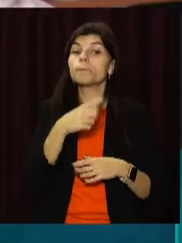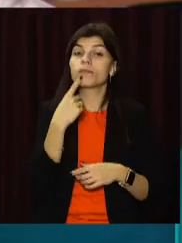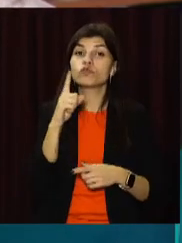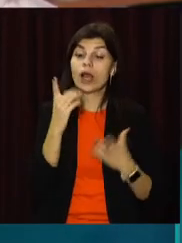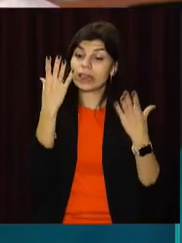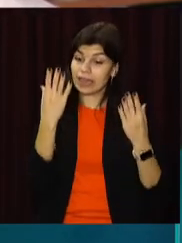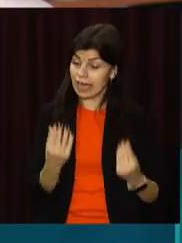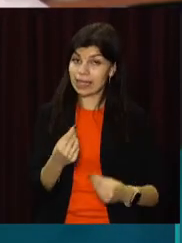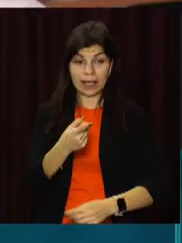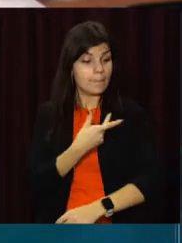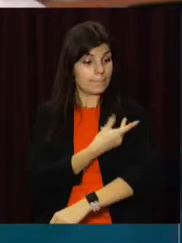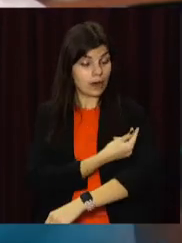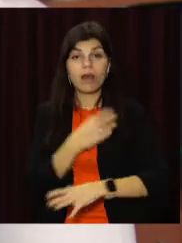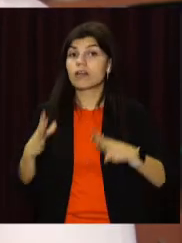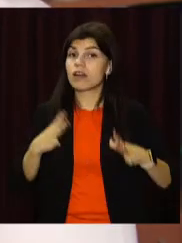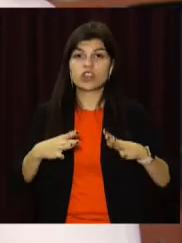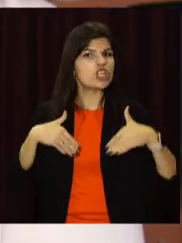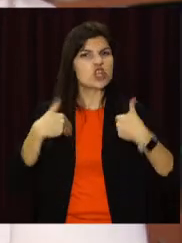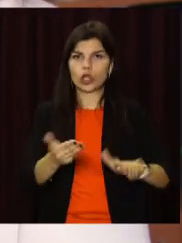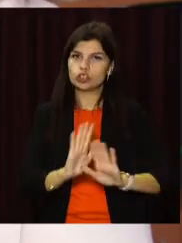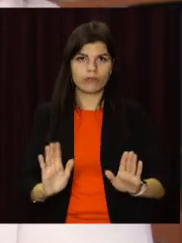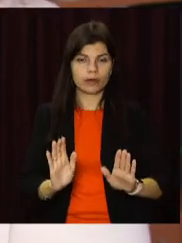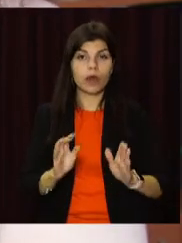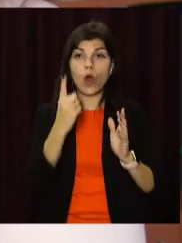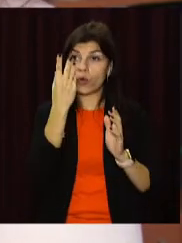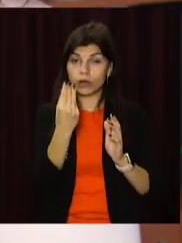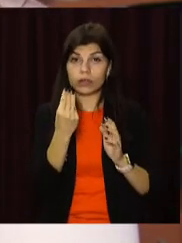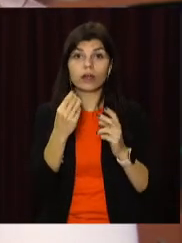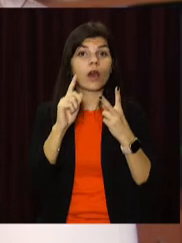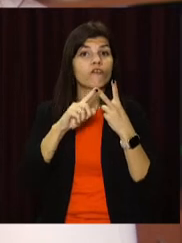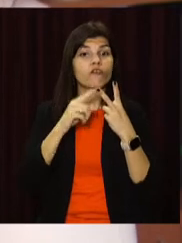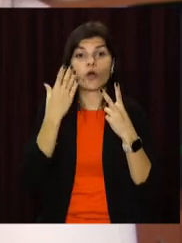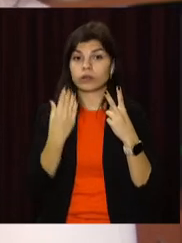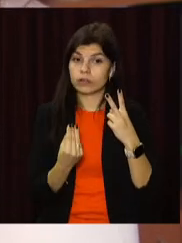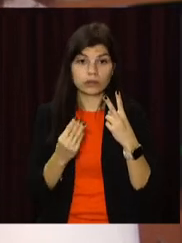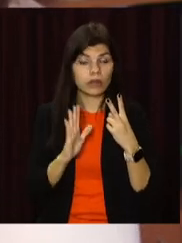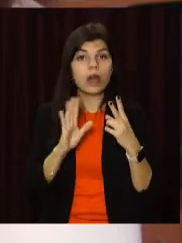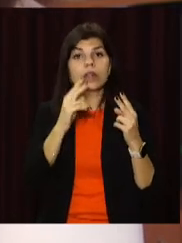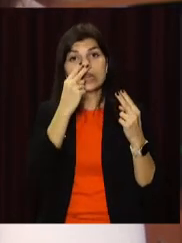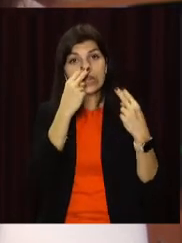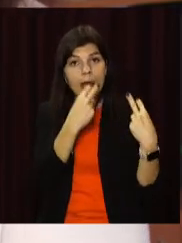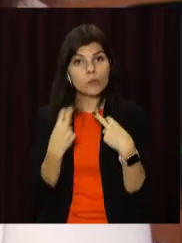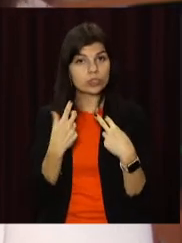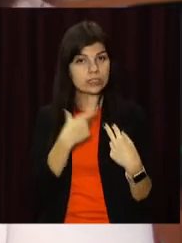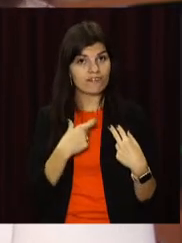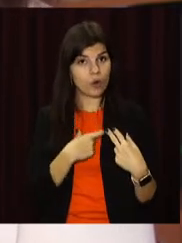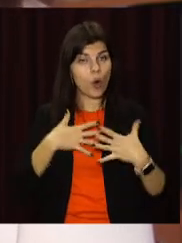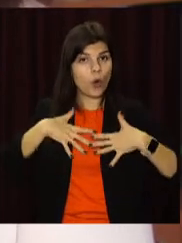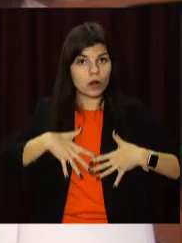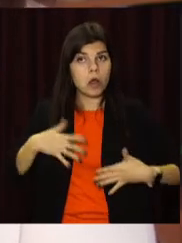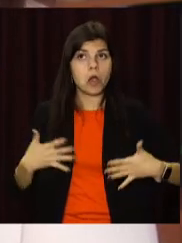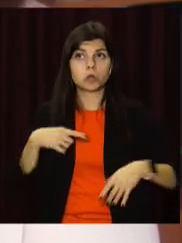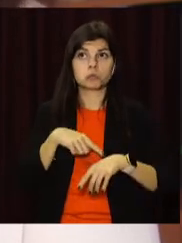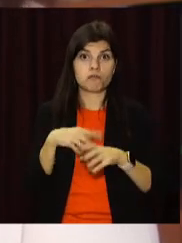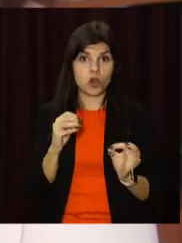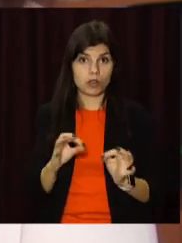в день прививки не тренуються, не тренуються на другий день після прививки і зберігають за своєю організмом. Якщо все